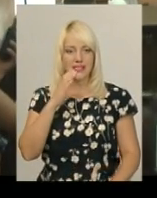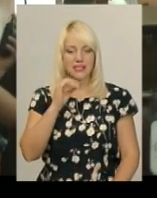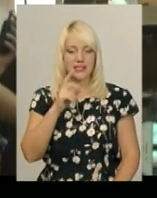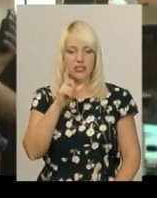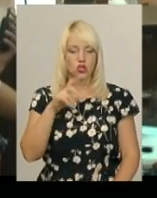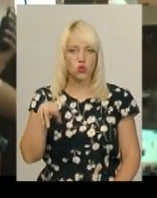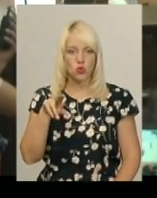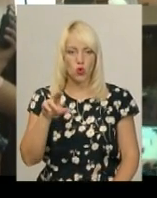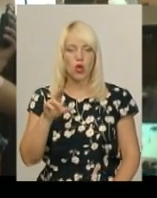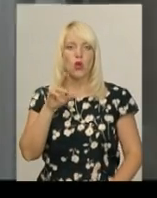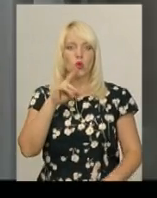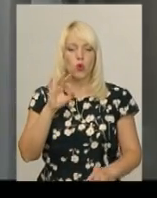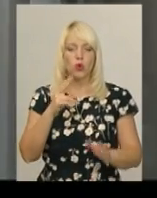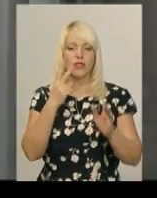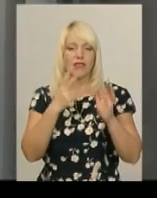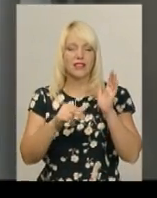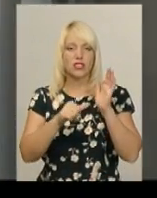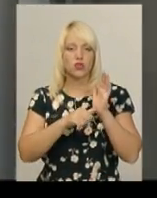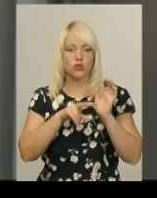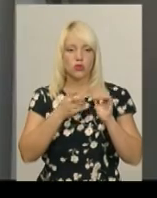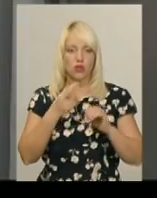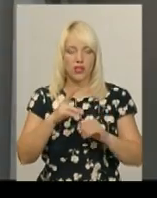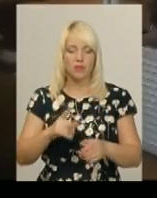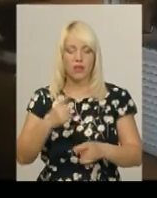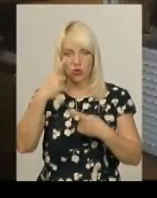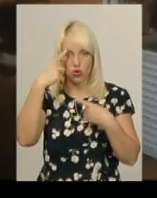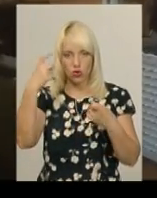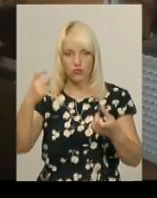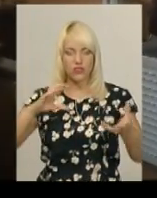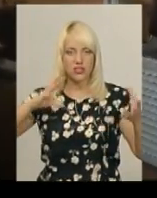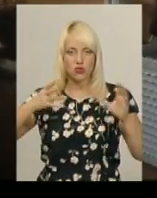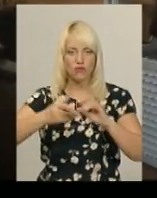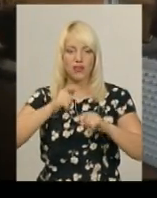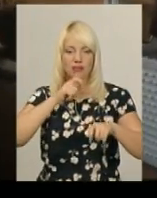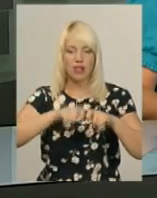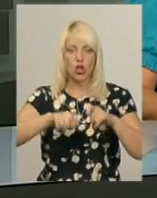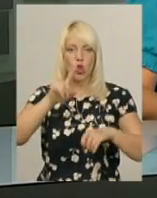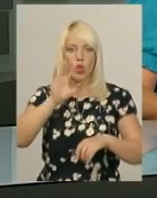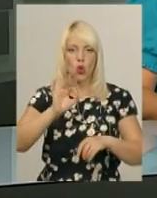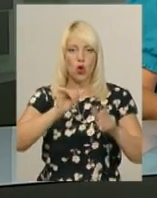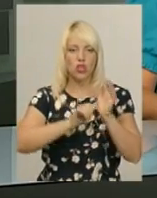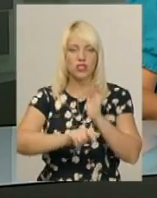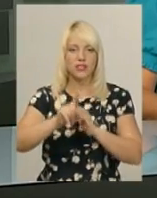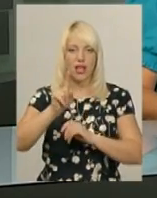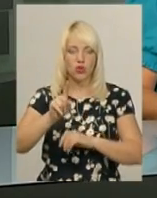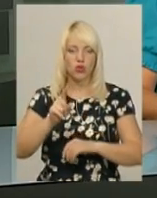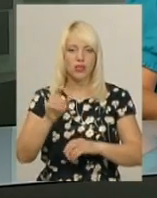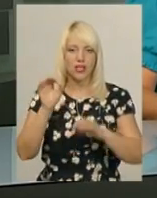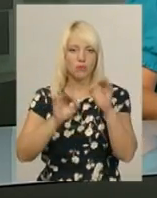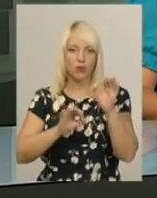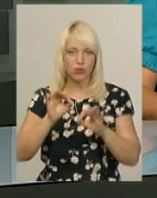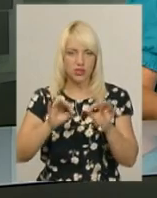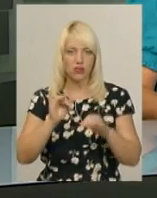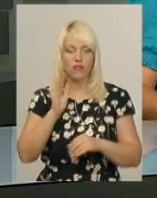липня. Тоді ж у суді оголосили висновки експертизи – 0,61 проміли алкоголю в крові за